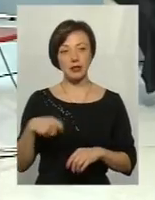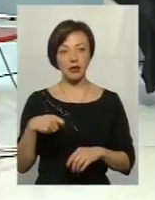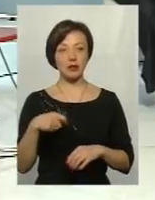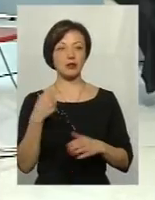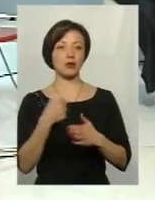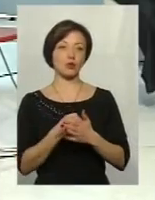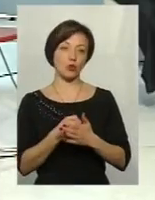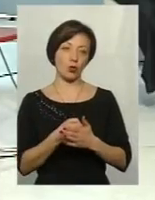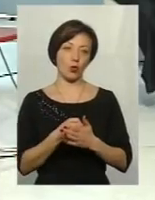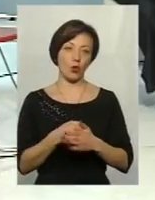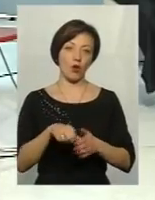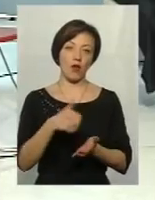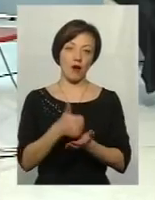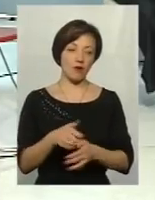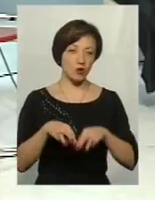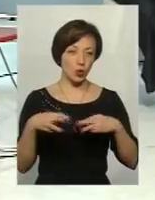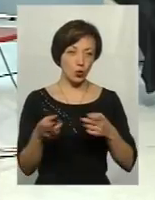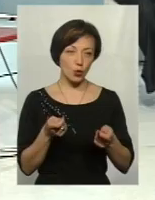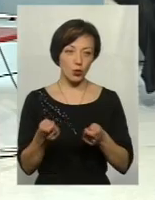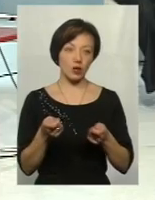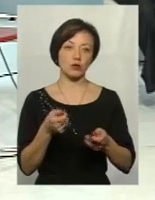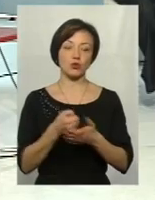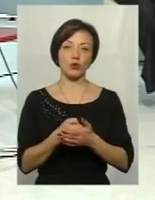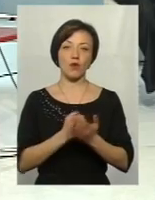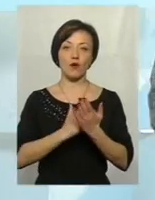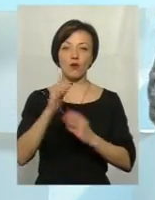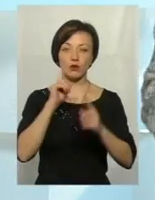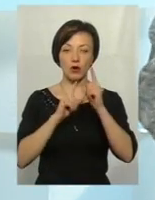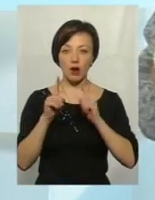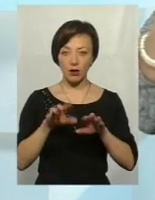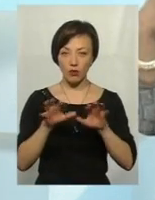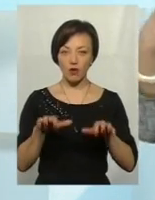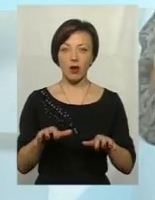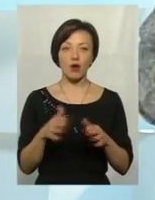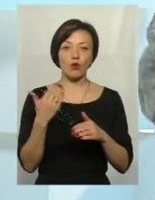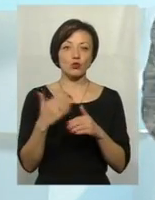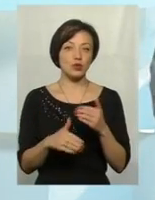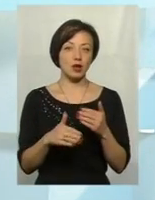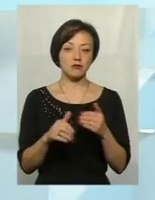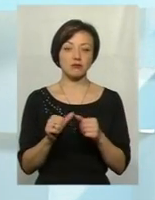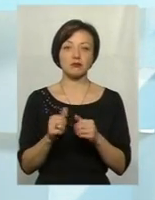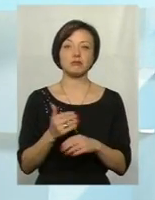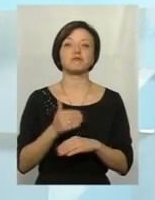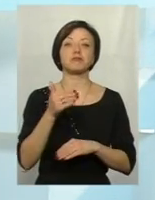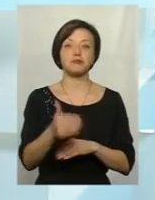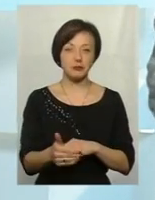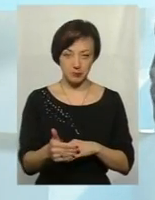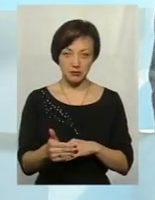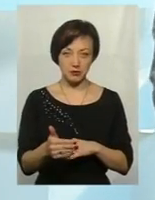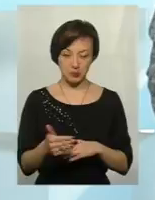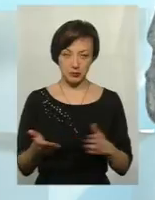до глави уряду, до глави Верховної Ради, вже поза тим, як вже прийнято якесь